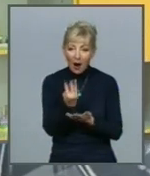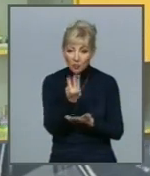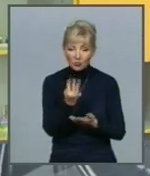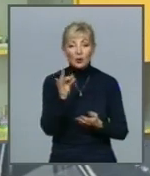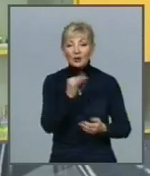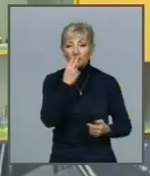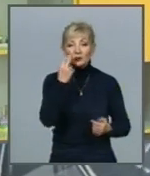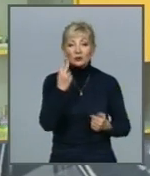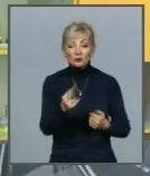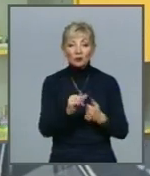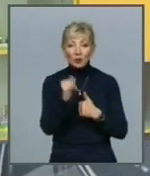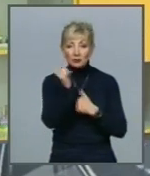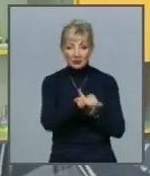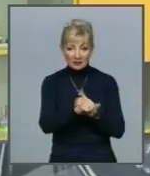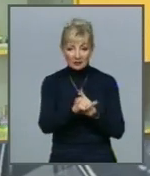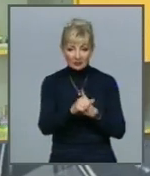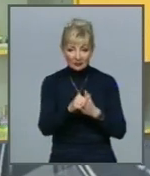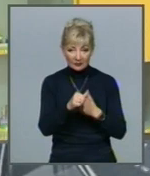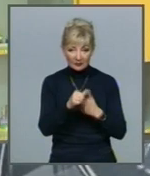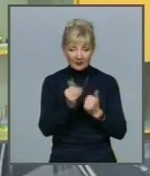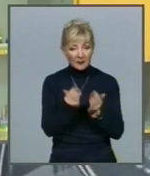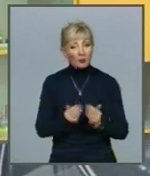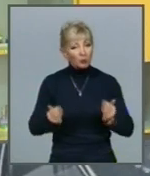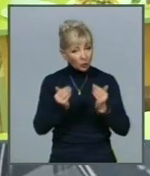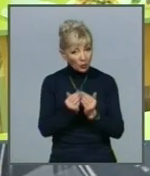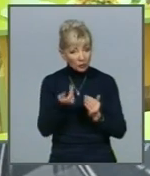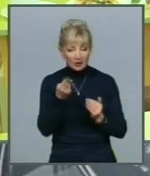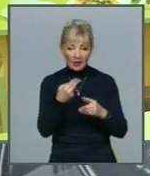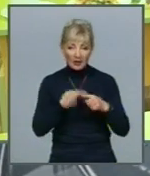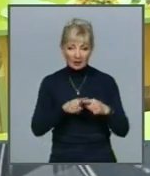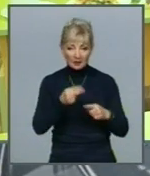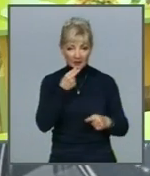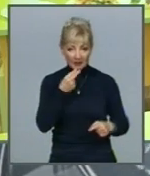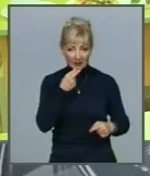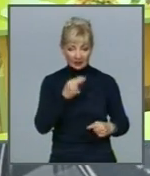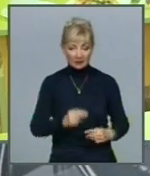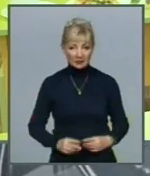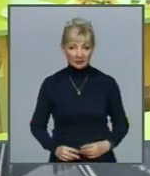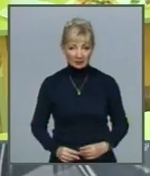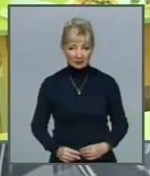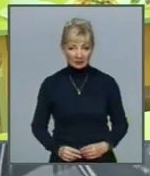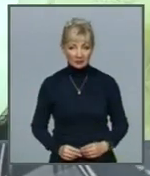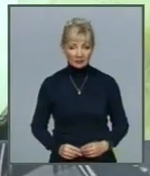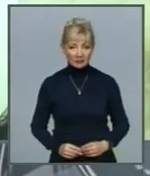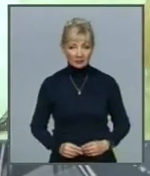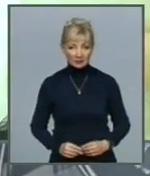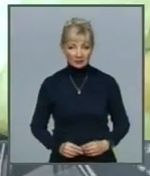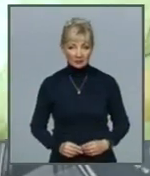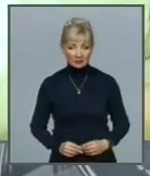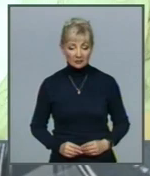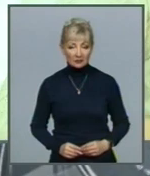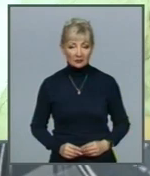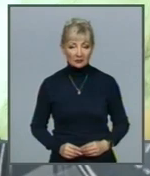Передбачені окремий посуд для цих страв Ігор Безкровний та Ярослав Кунуненко –